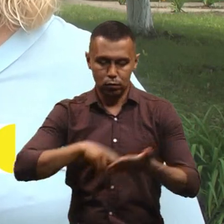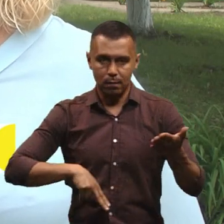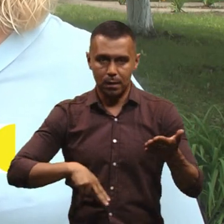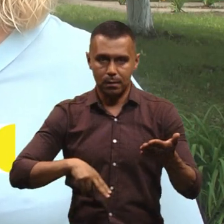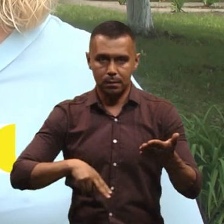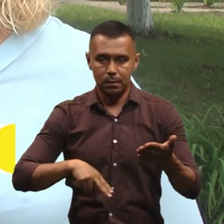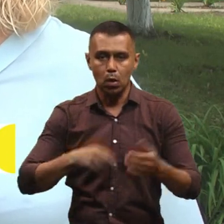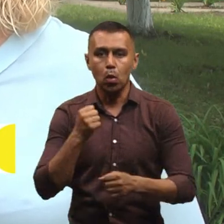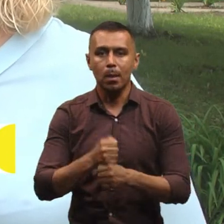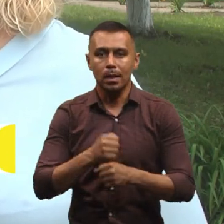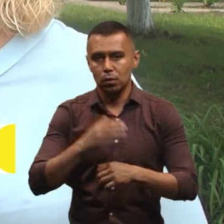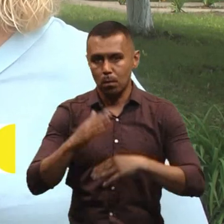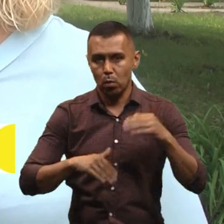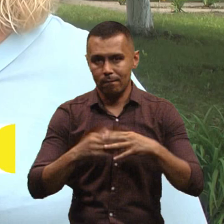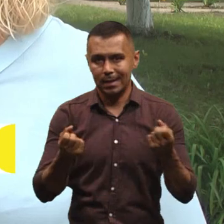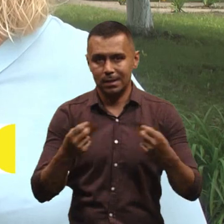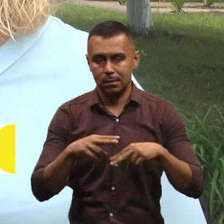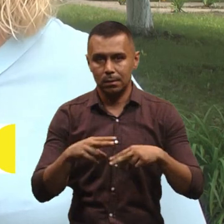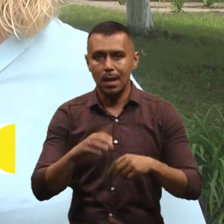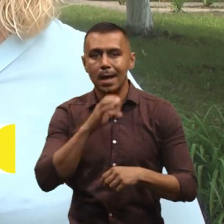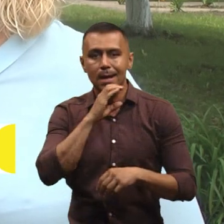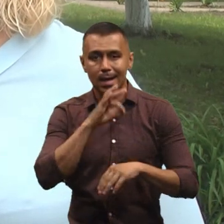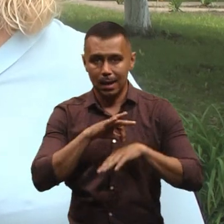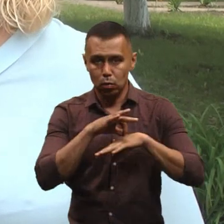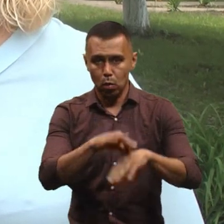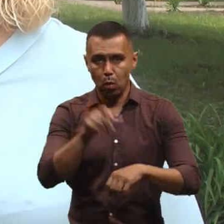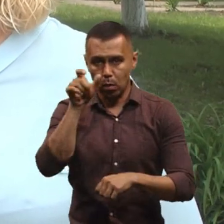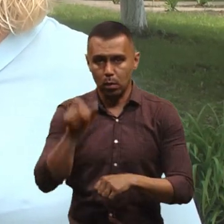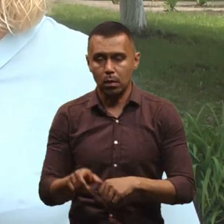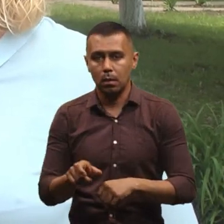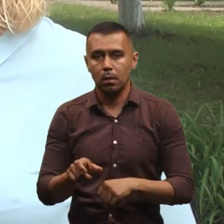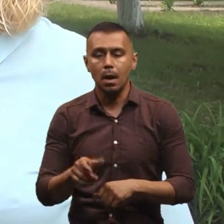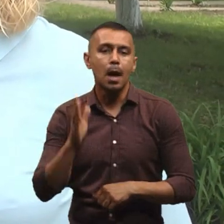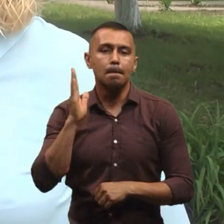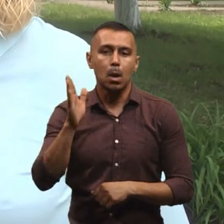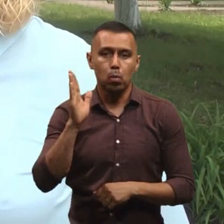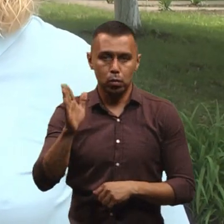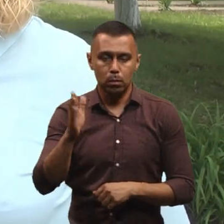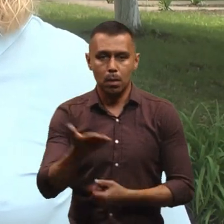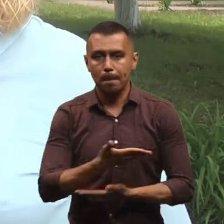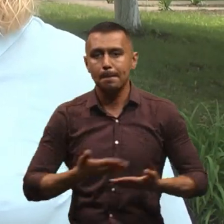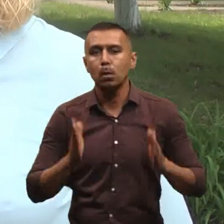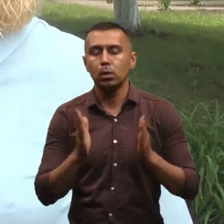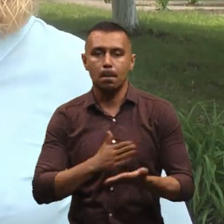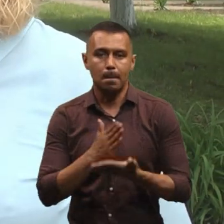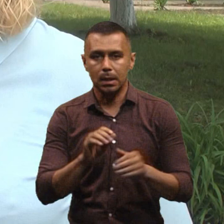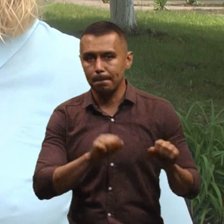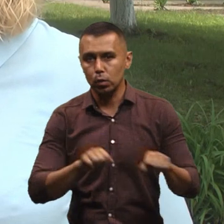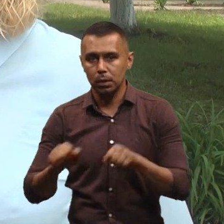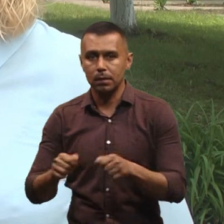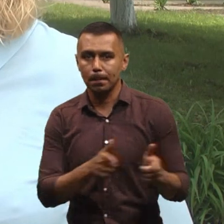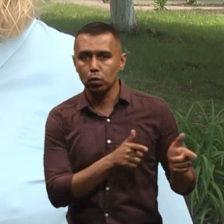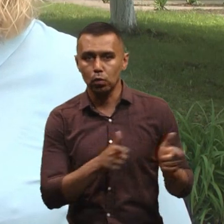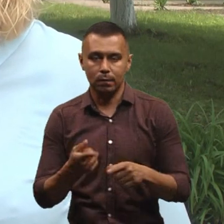робітничої професії кінолог, і в майбутньому ми будемо мати можливість